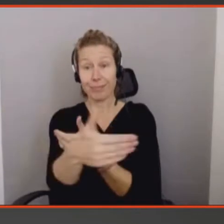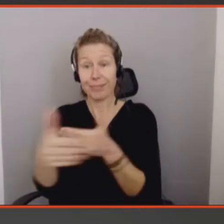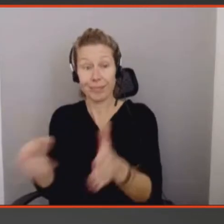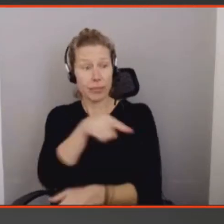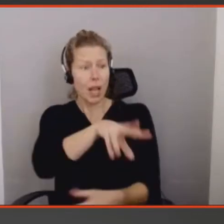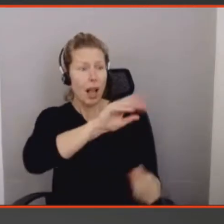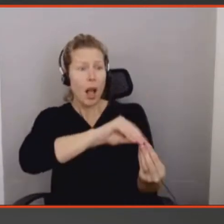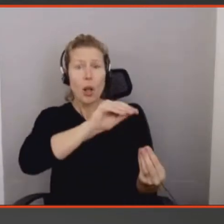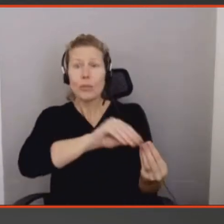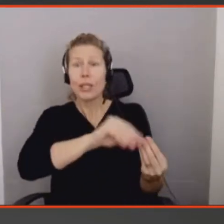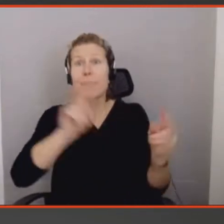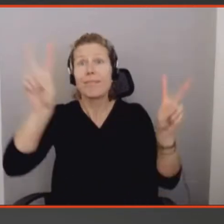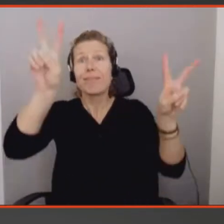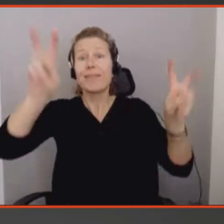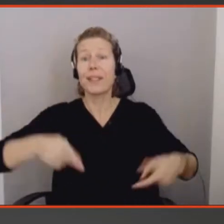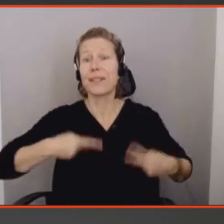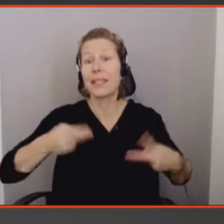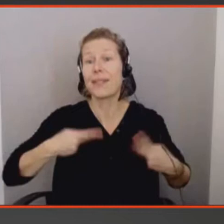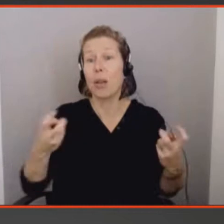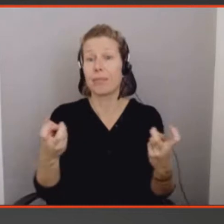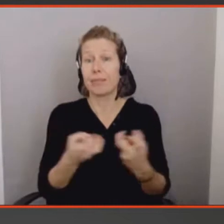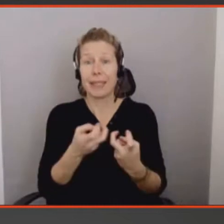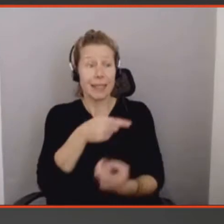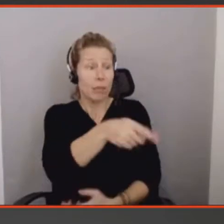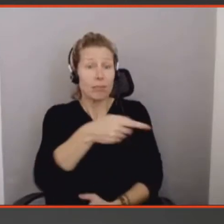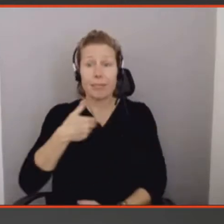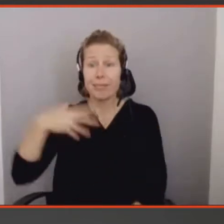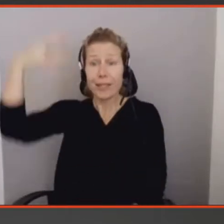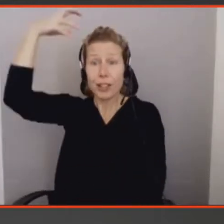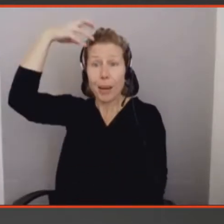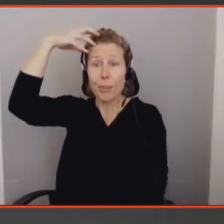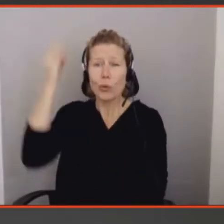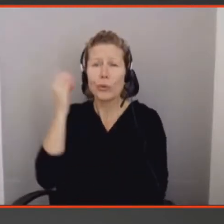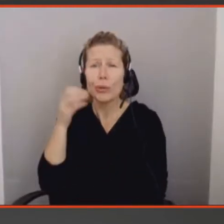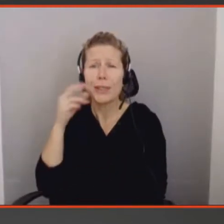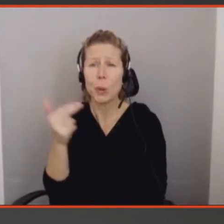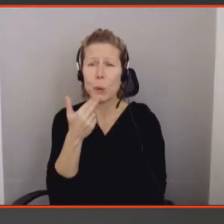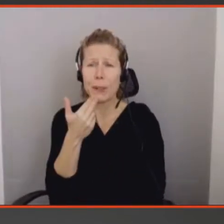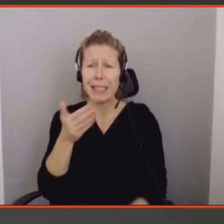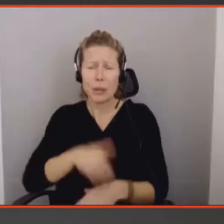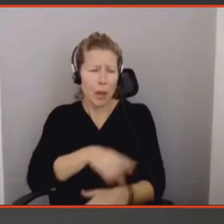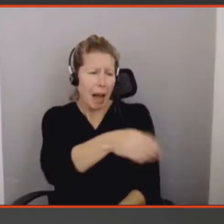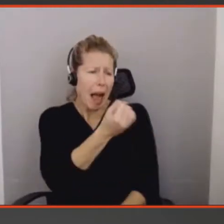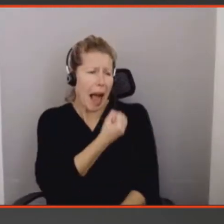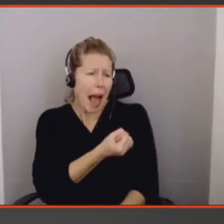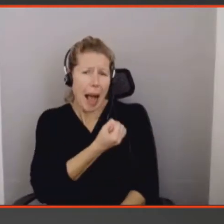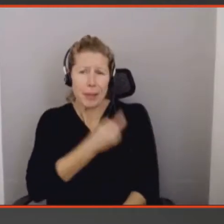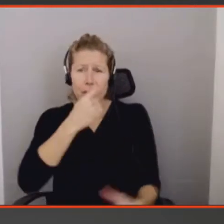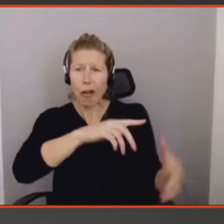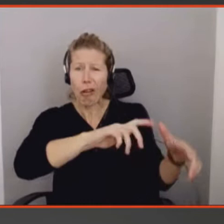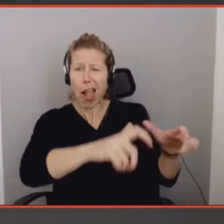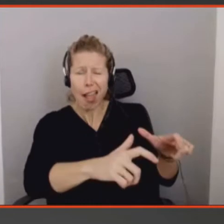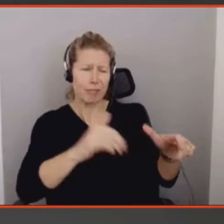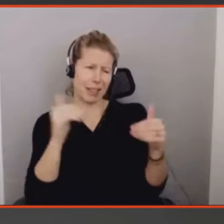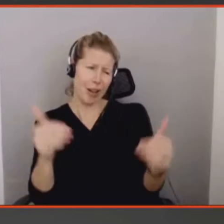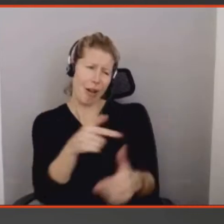un compagnon. Ça peut être votre chapeau que vous utilisez tous les jours, il commence à s'abîmer, il ressemble plus à rien, mais vous l'aimez vraiment. C'est tous ces